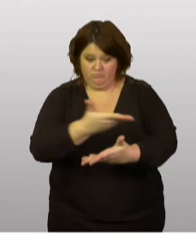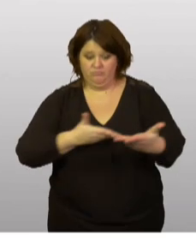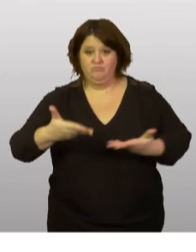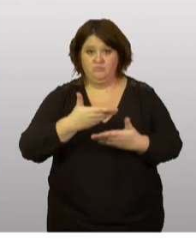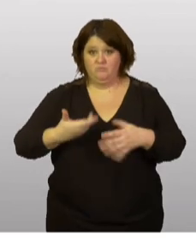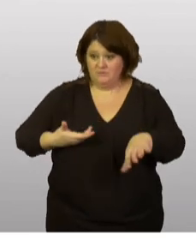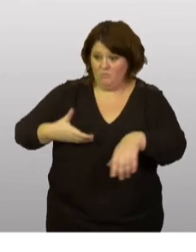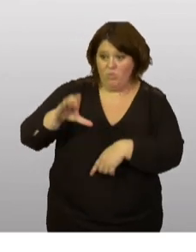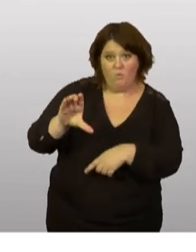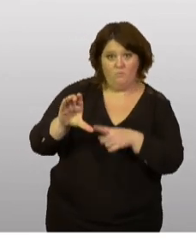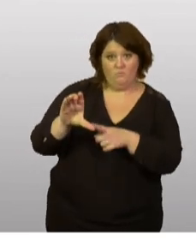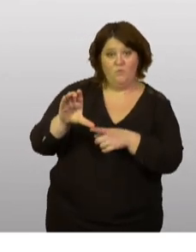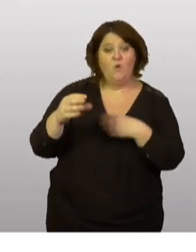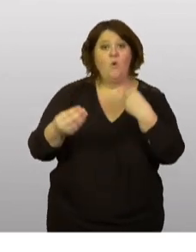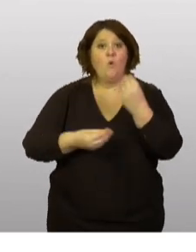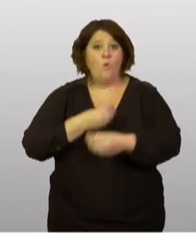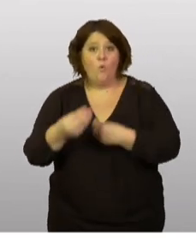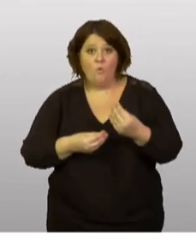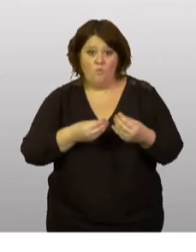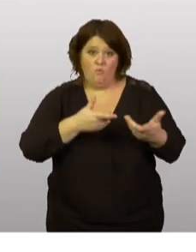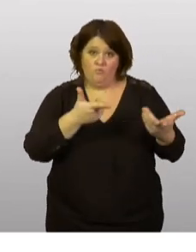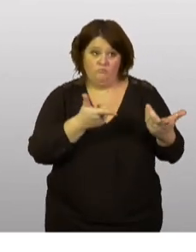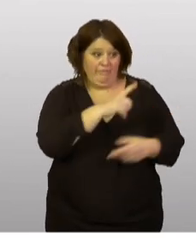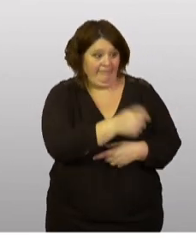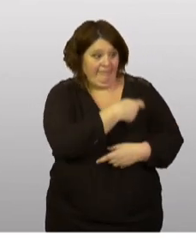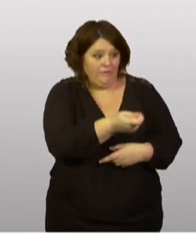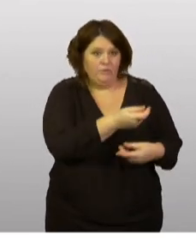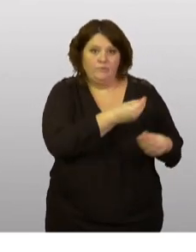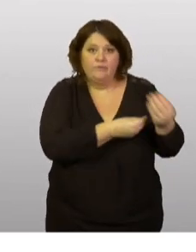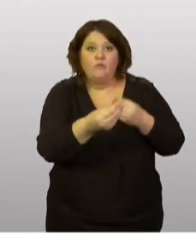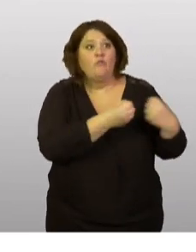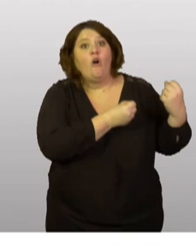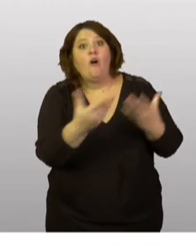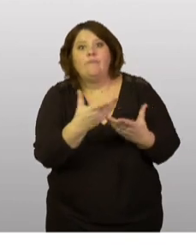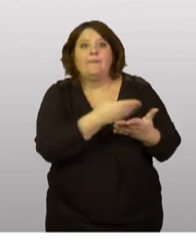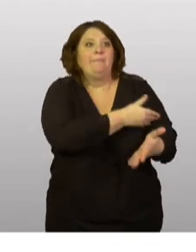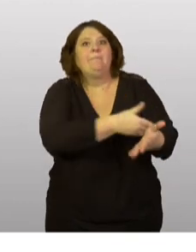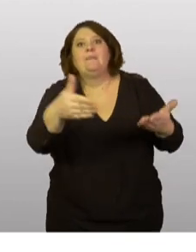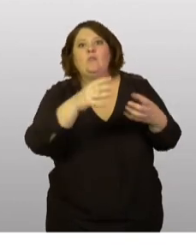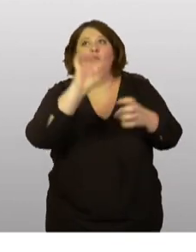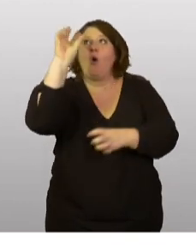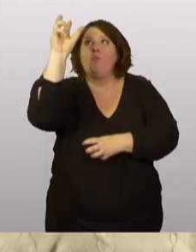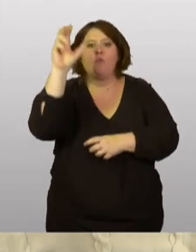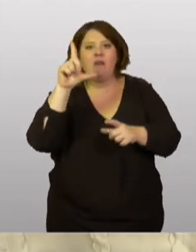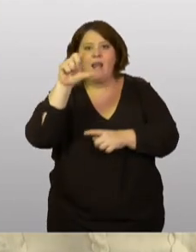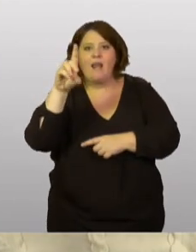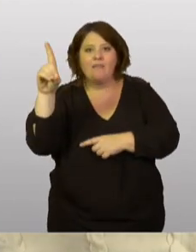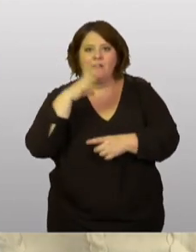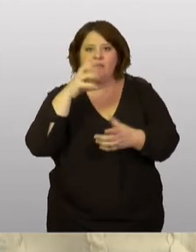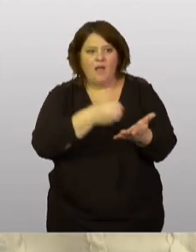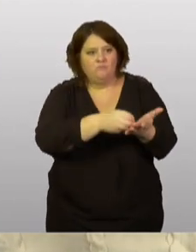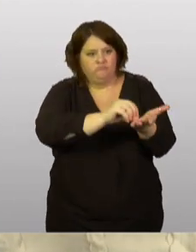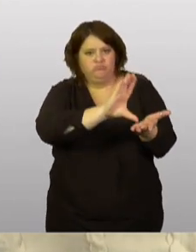dons ou de contributions en nature. Quand on a des millions d'empôts, l'aide, ça représente une certaine somme.